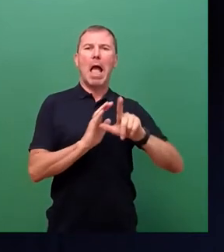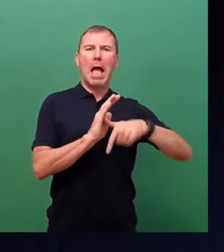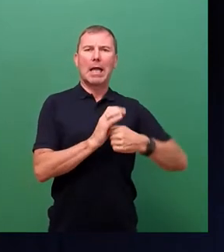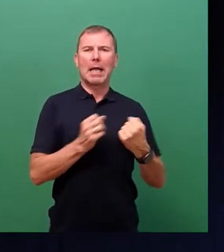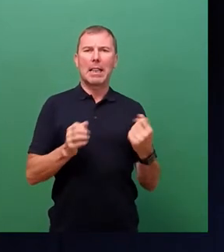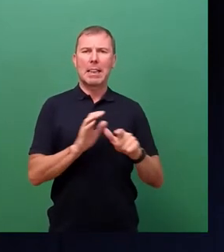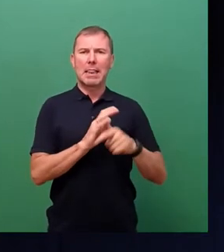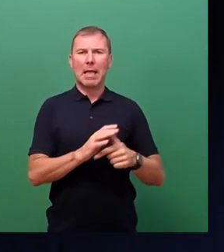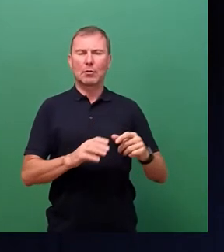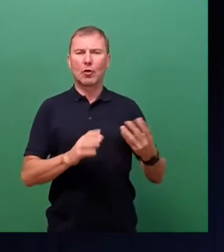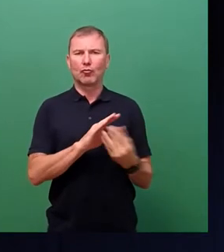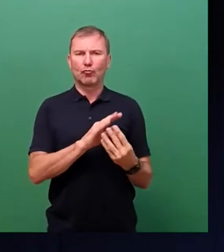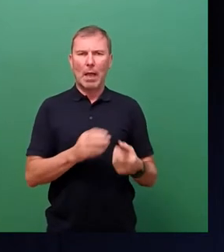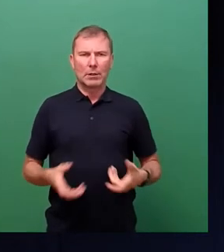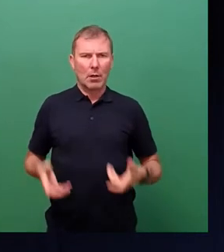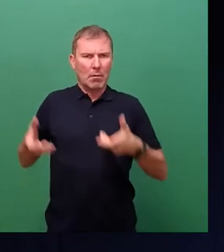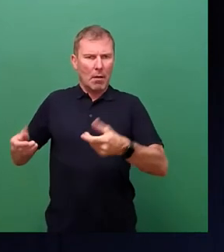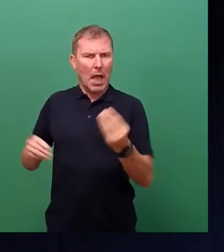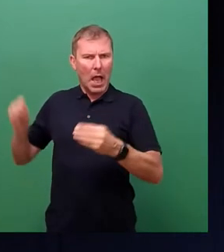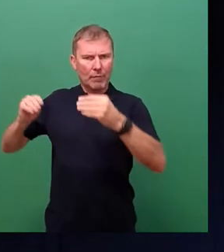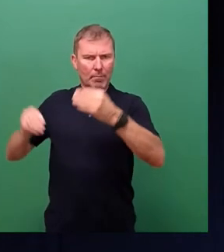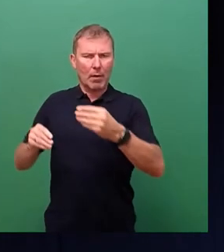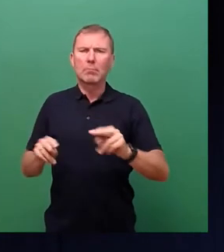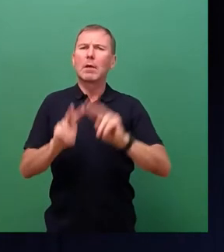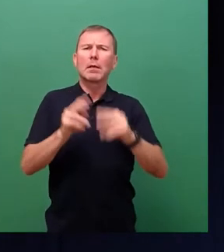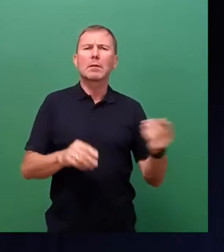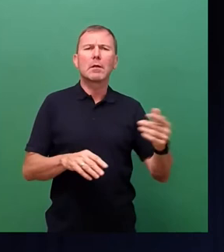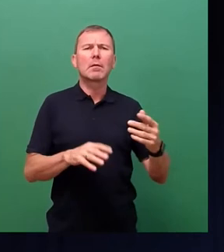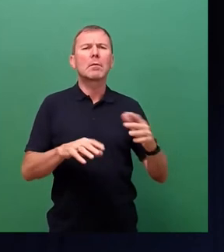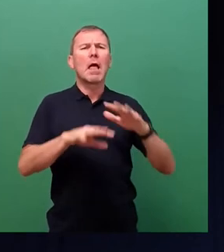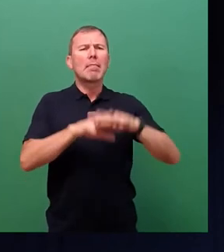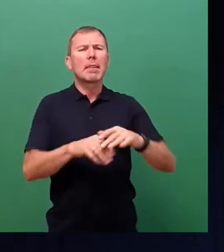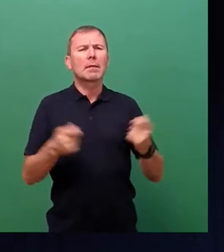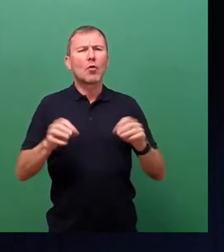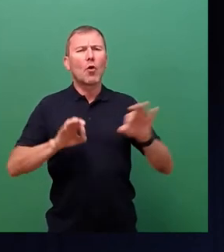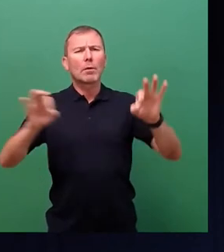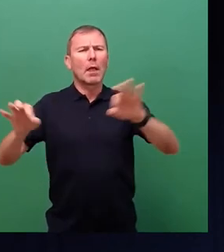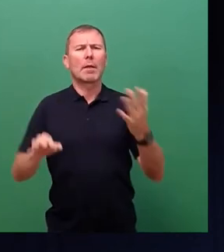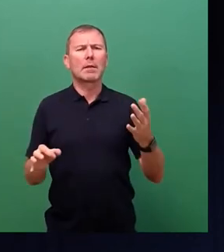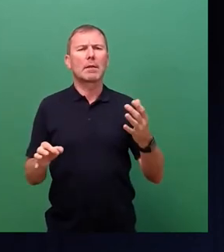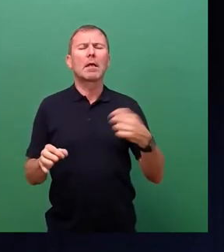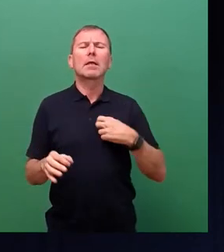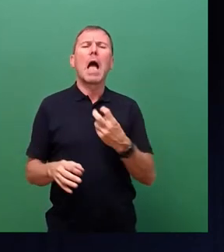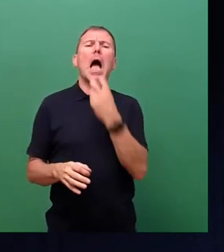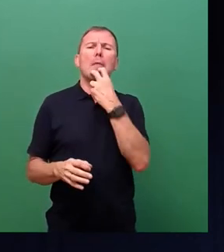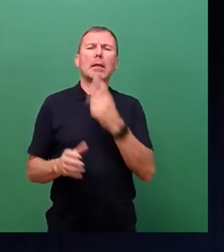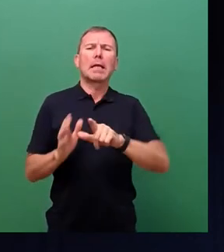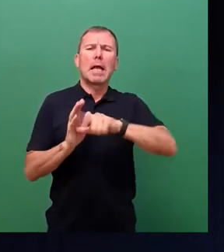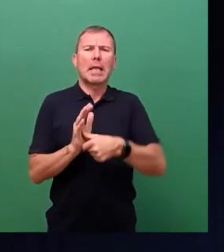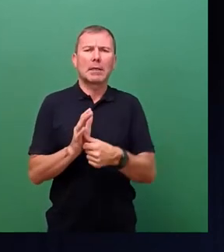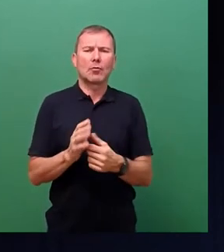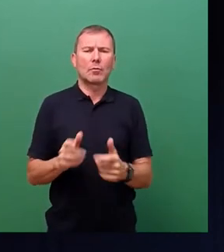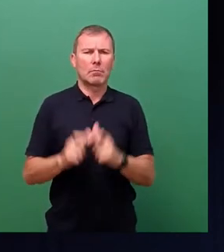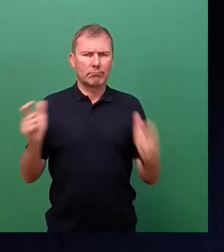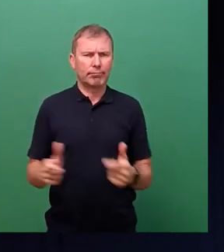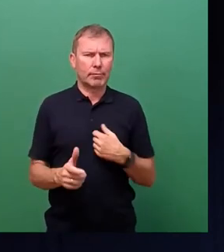Netz gebracht in Deutschland. Ich habe mit einigen internationalen Übertragungsnetzbetreibern die Präqualifikationsbedingungen für Batterien geschrieben. Ich hoffe, dass ich heute ein bisschen was